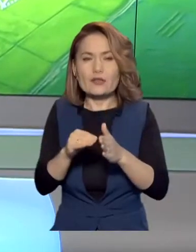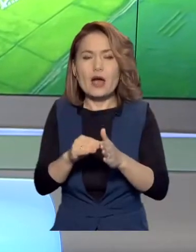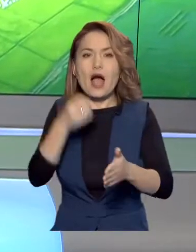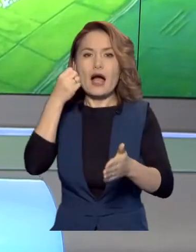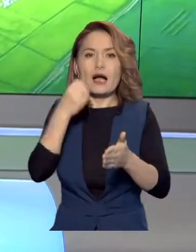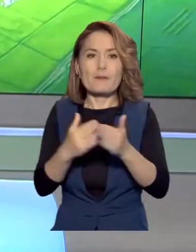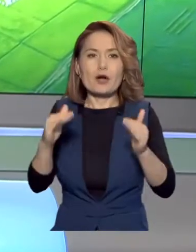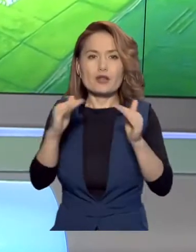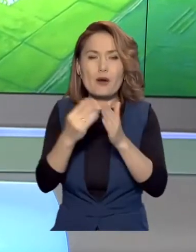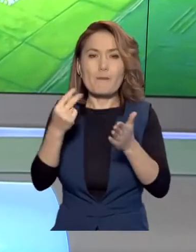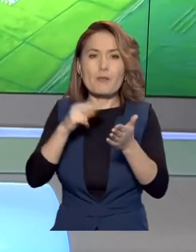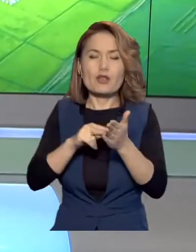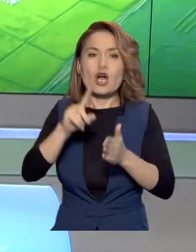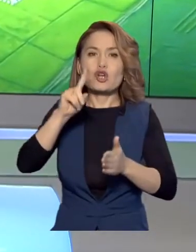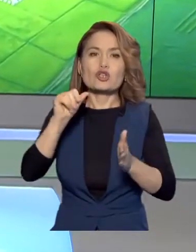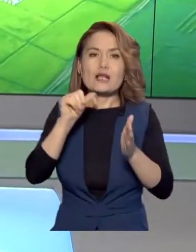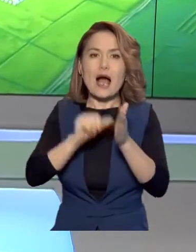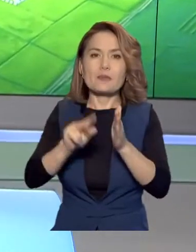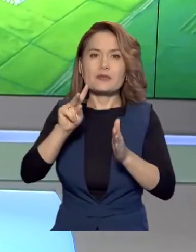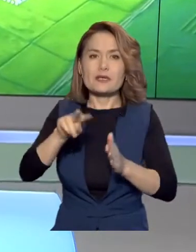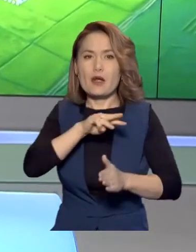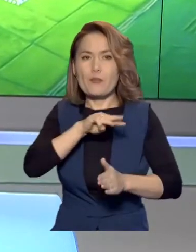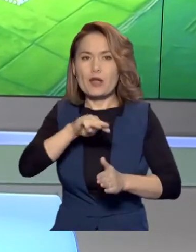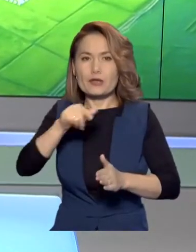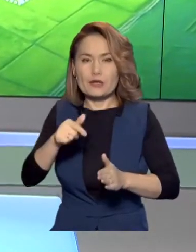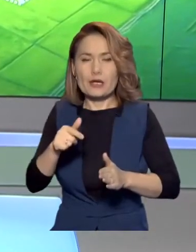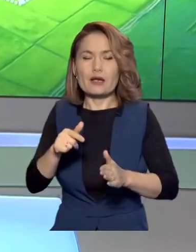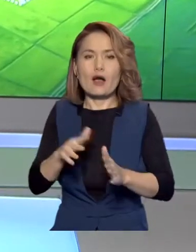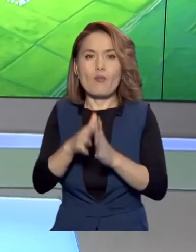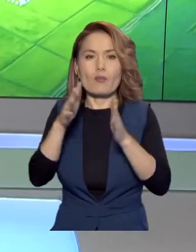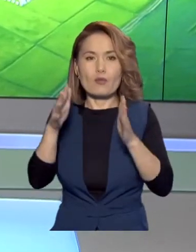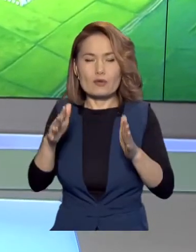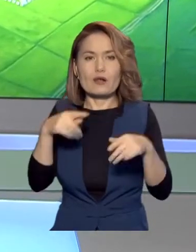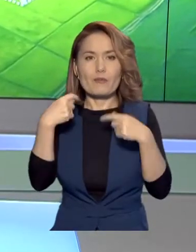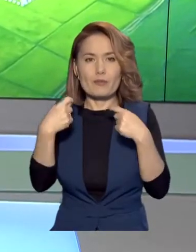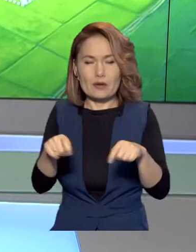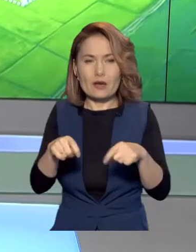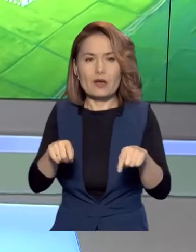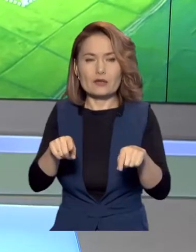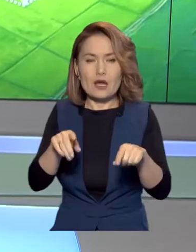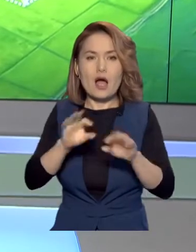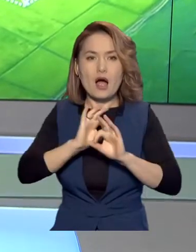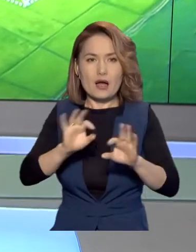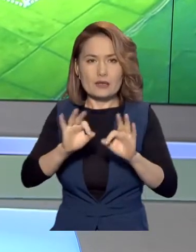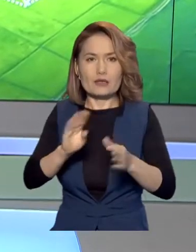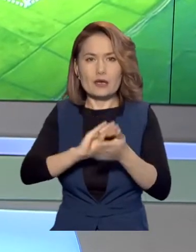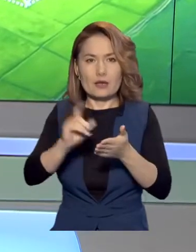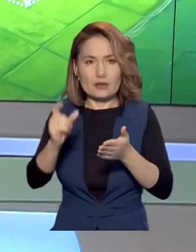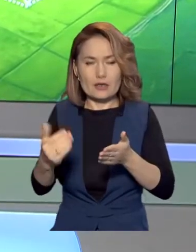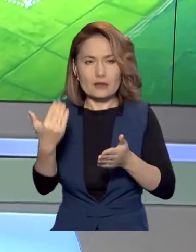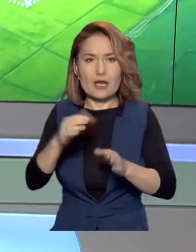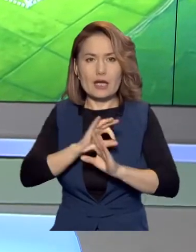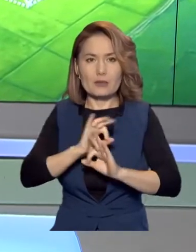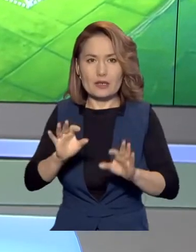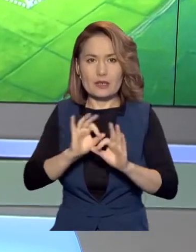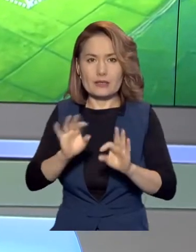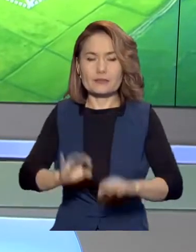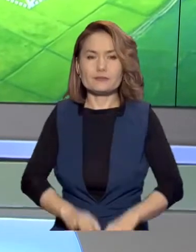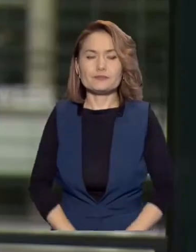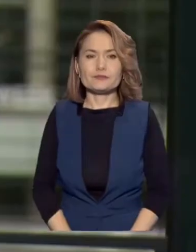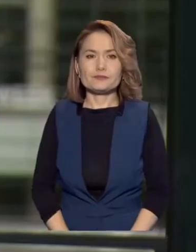қымбат үйдің бағасы 162 миллион тенгіден асқандығы да айтылды. Дарын сағейтіп тарқатады.